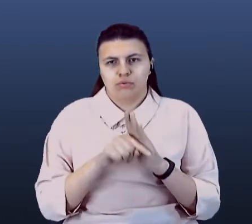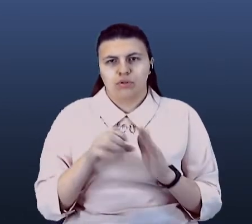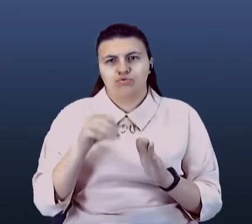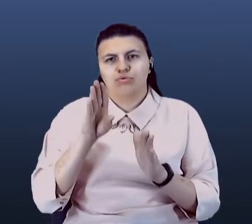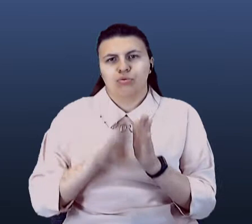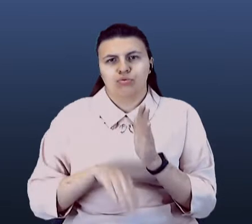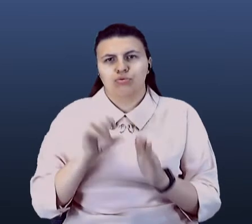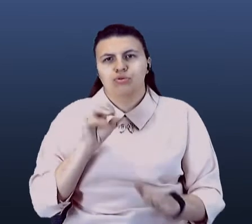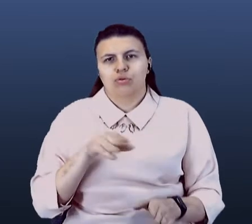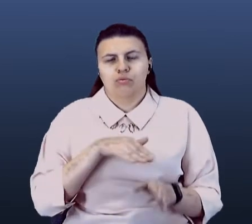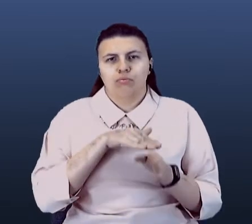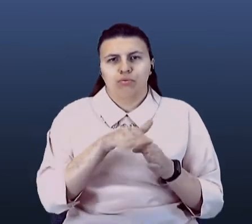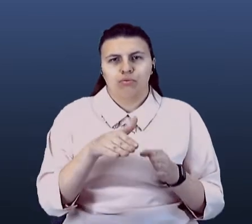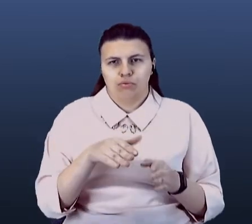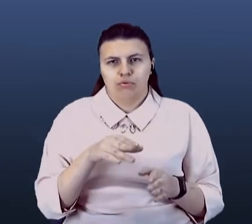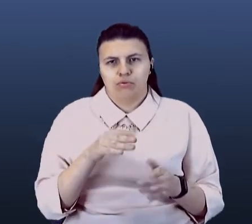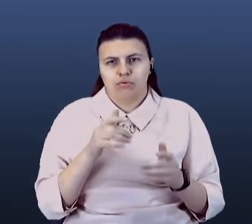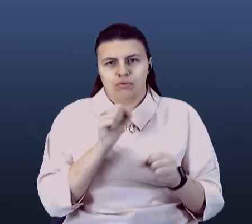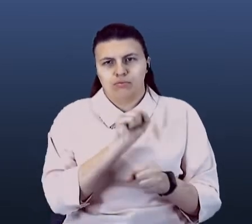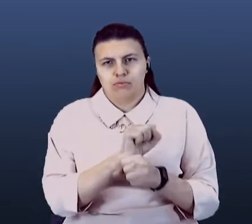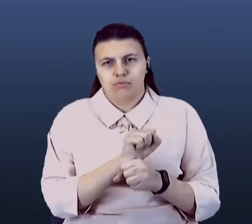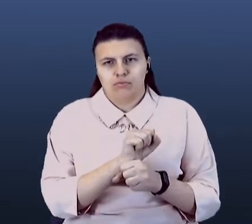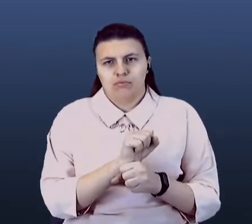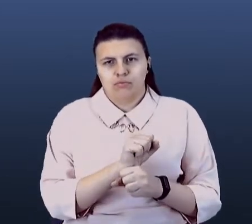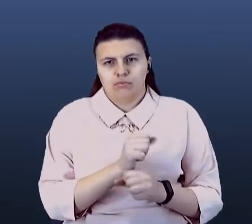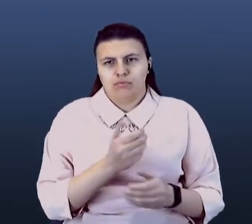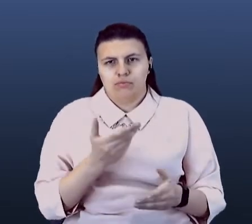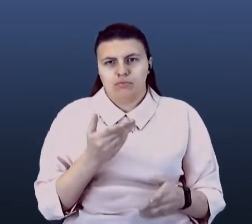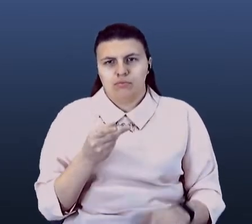Вихідні дні приносять цей 50 до 80-й бракон-подсказ.